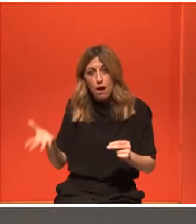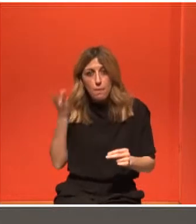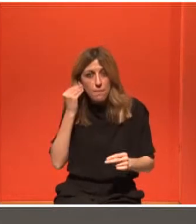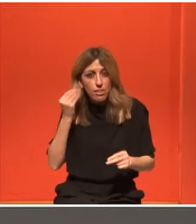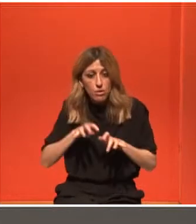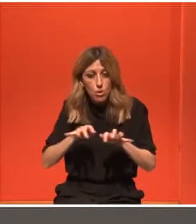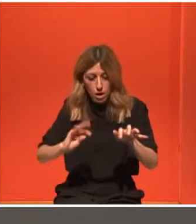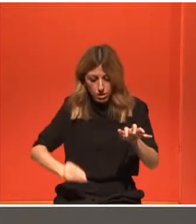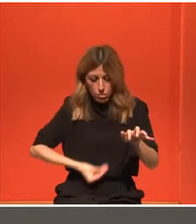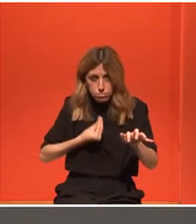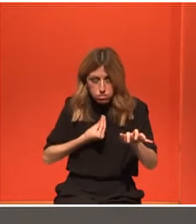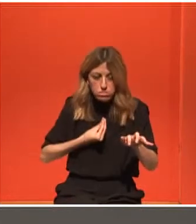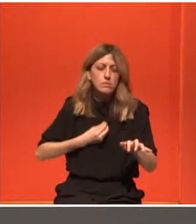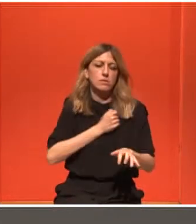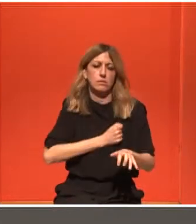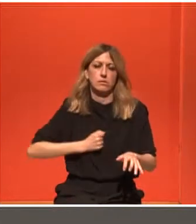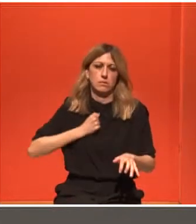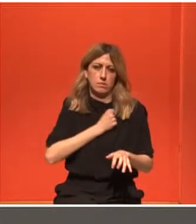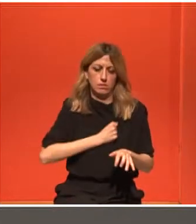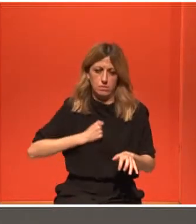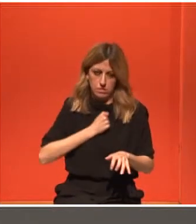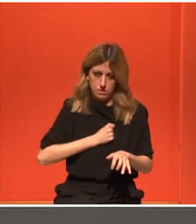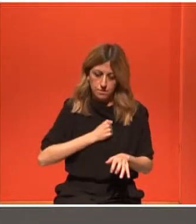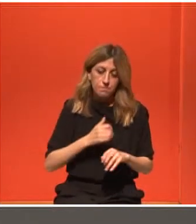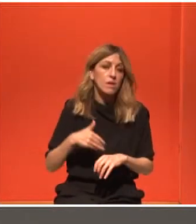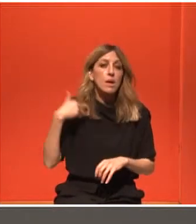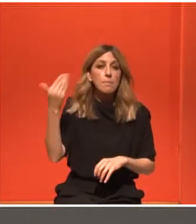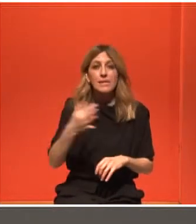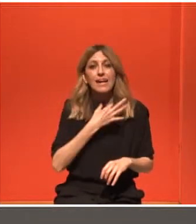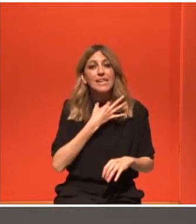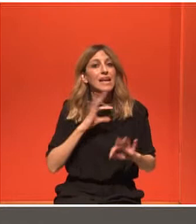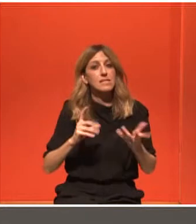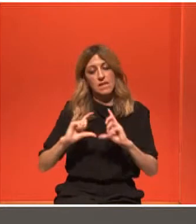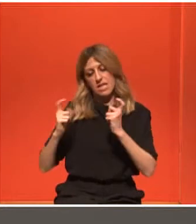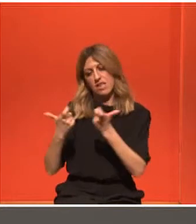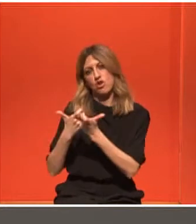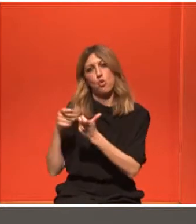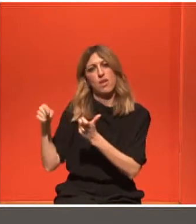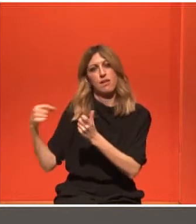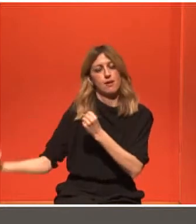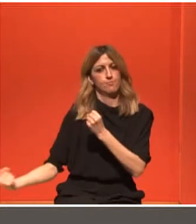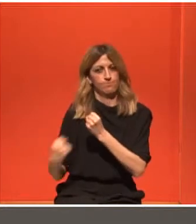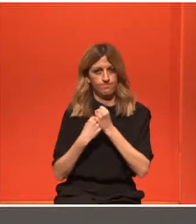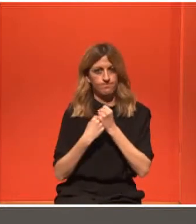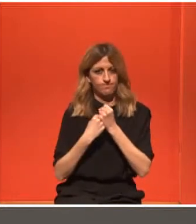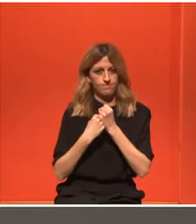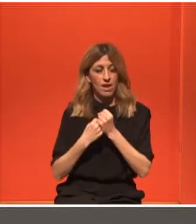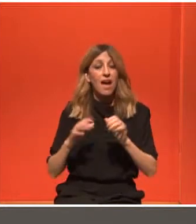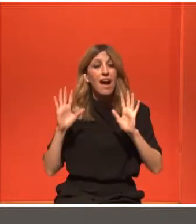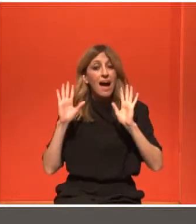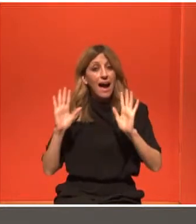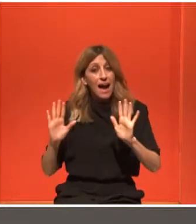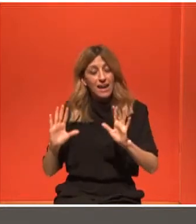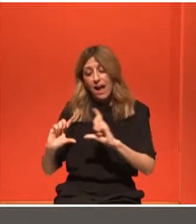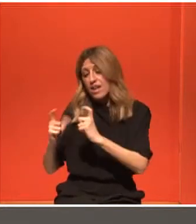χρειάζεται στήριξη από το οικογενειακό περιβάλλον. Τα κρατήματα όμως, τα οποία βρίσκονται μέσα στον άνθρωπο,